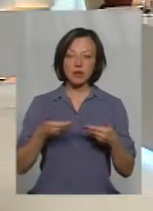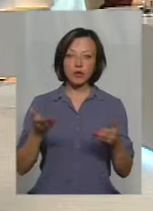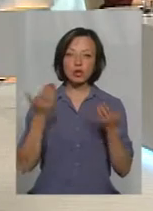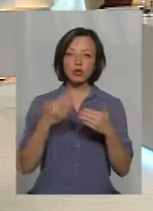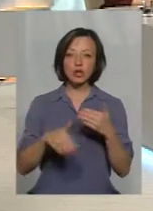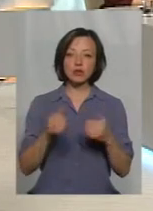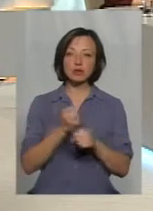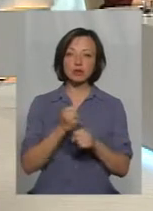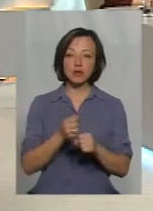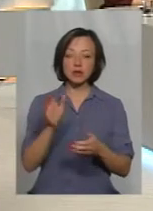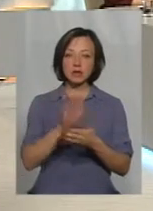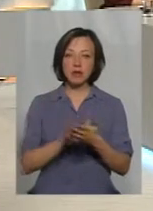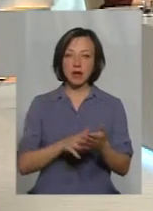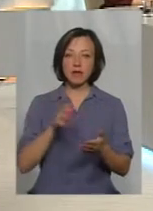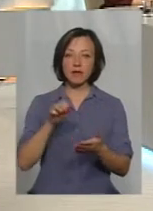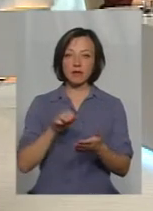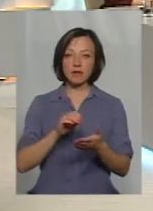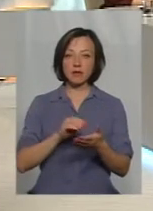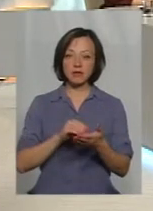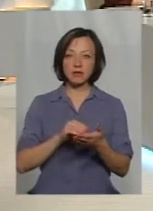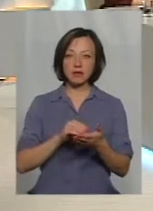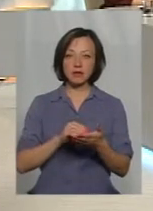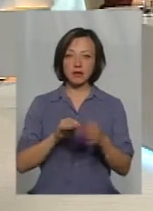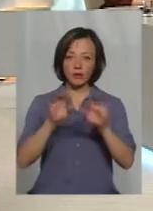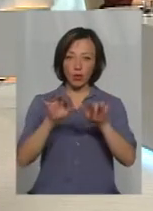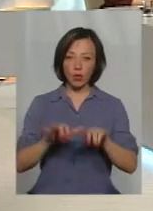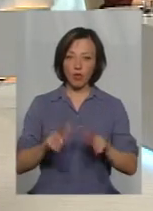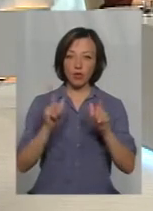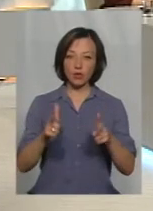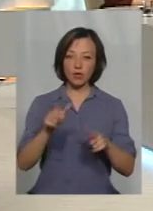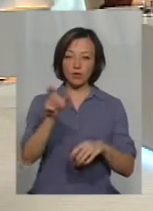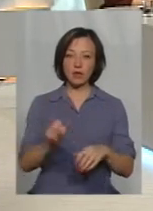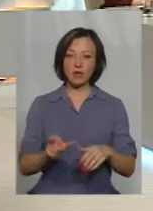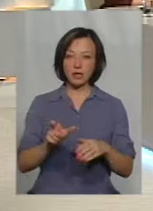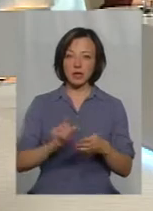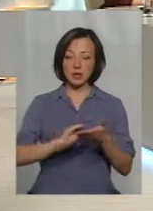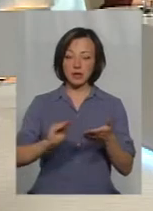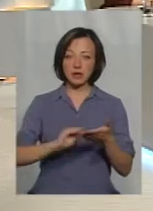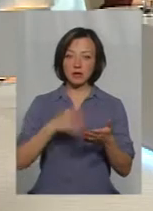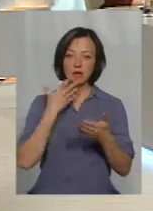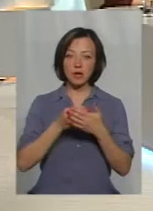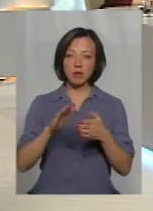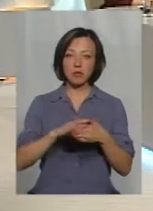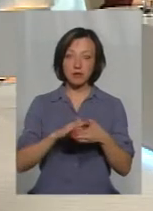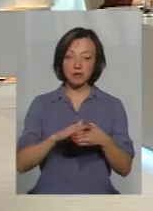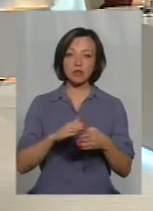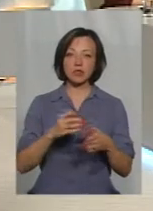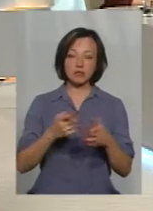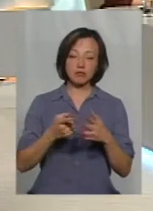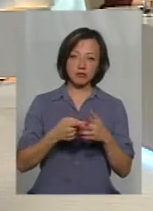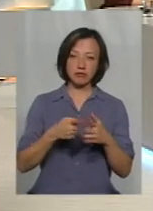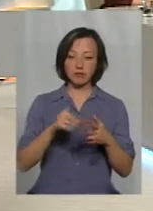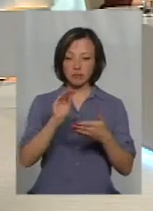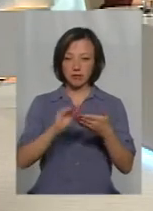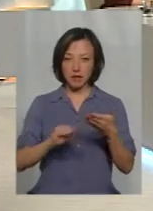поробили заяви, надруковані в текст, і людина тільки дописує свої прізвища, свої координати,